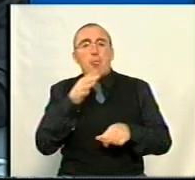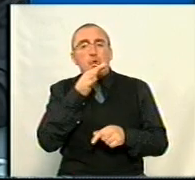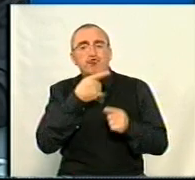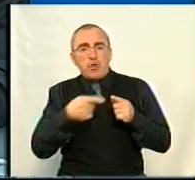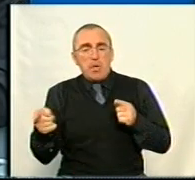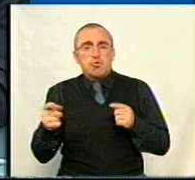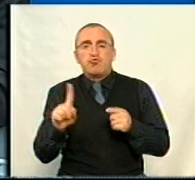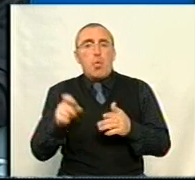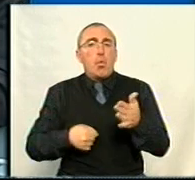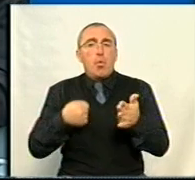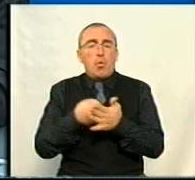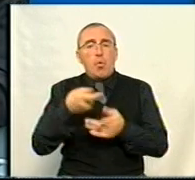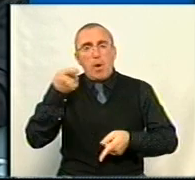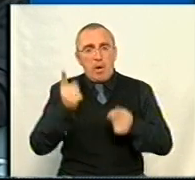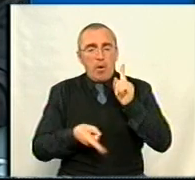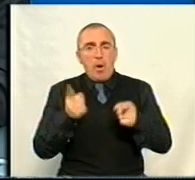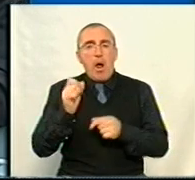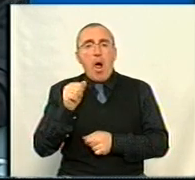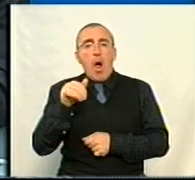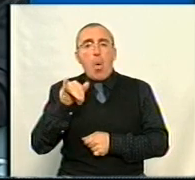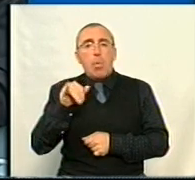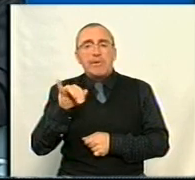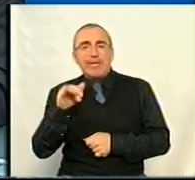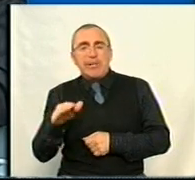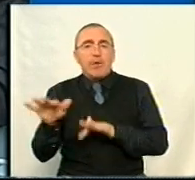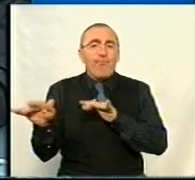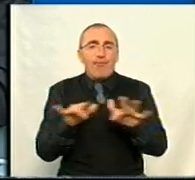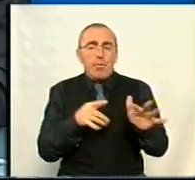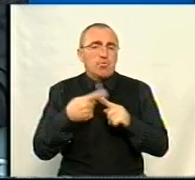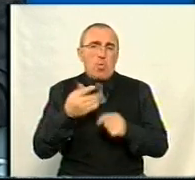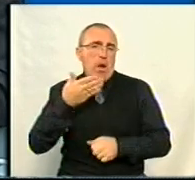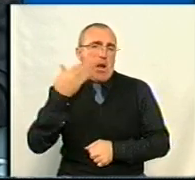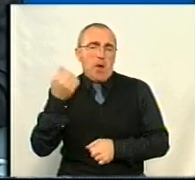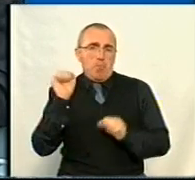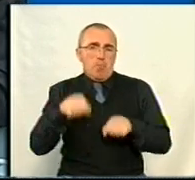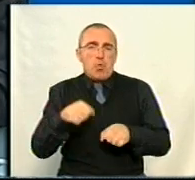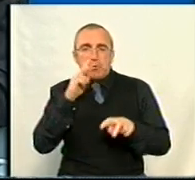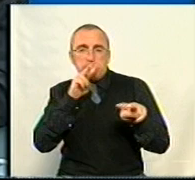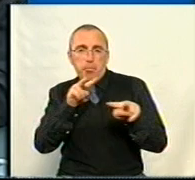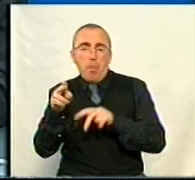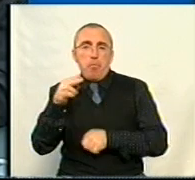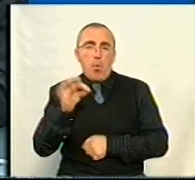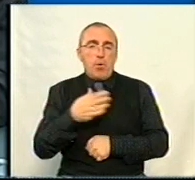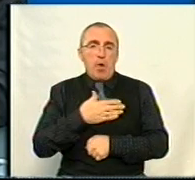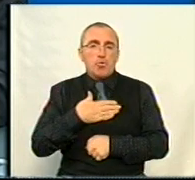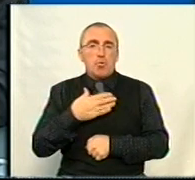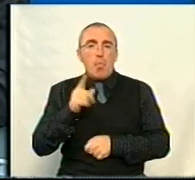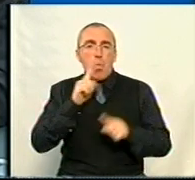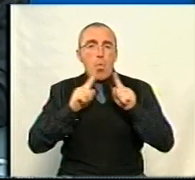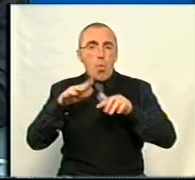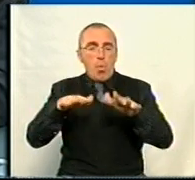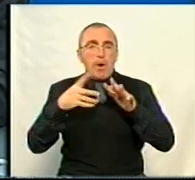щодо реального аудиту функцій. Як ми бачимо, це дуже легко можна спостерігати по нашому уряду,